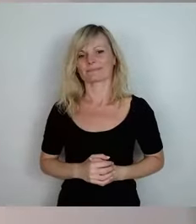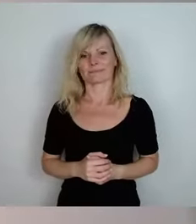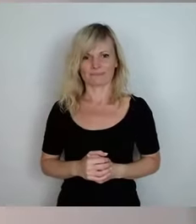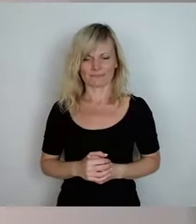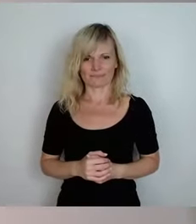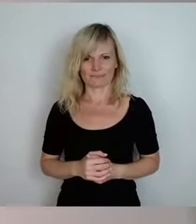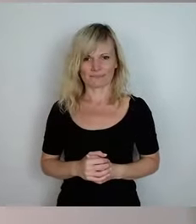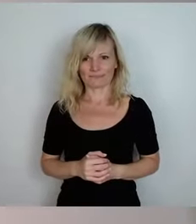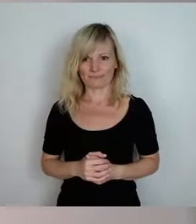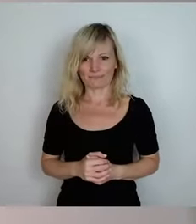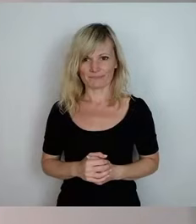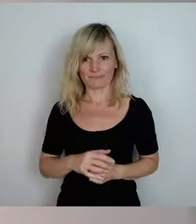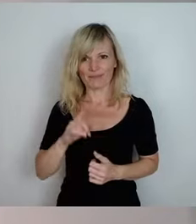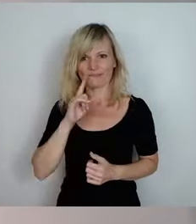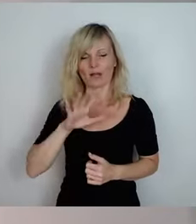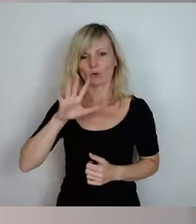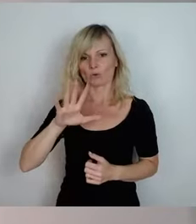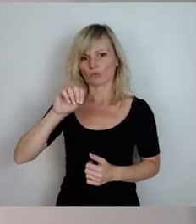Frau Schmieder.